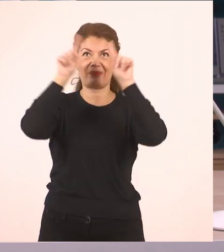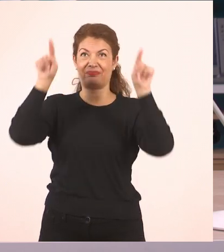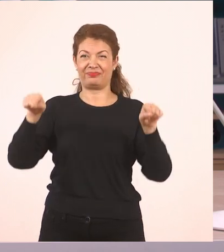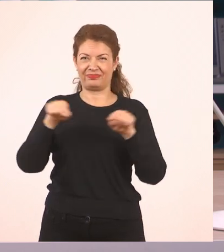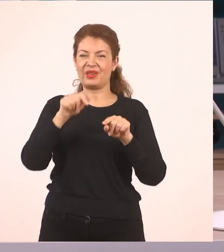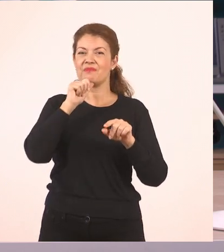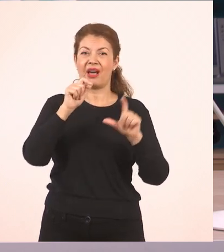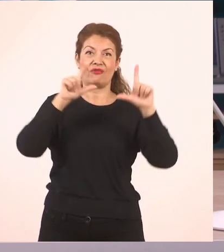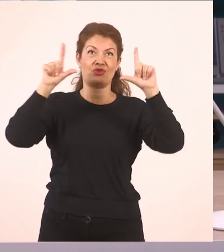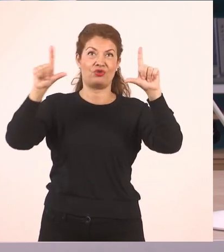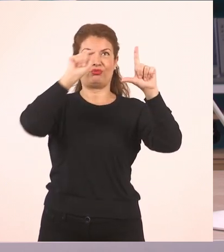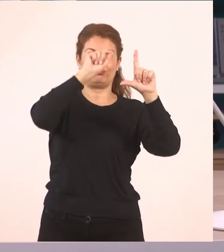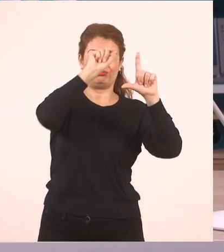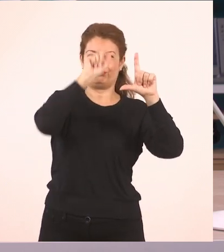μας.